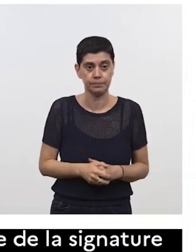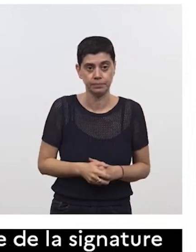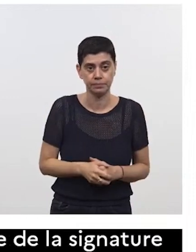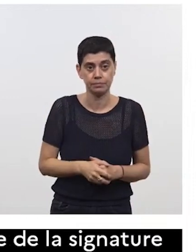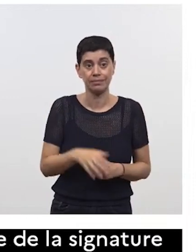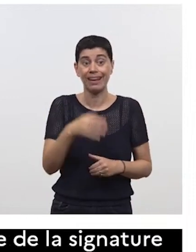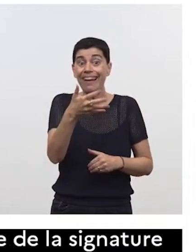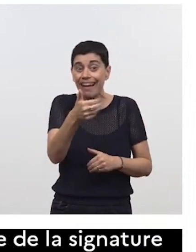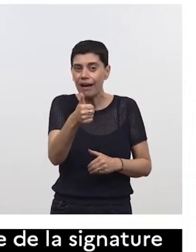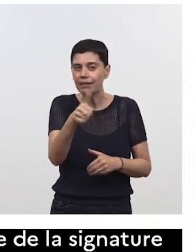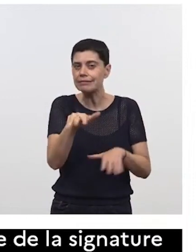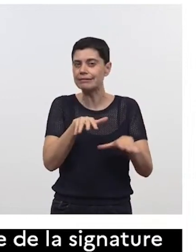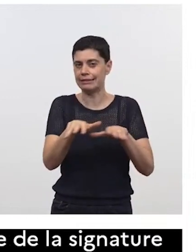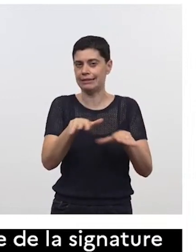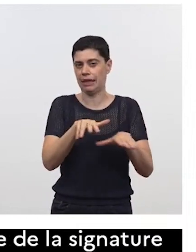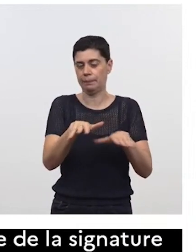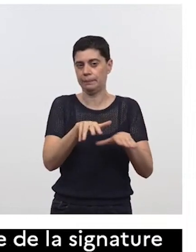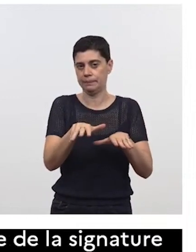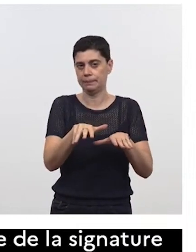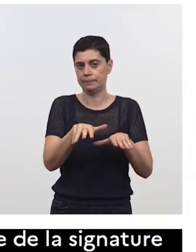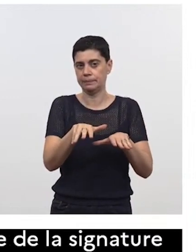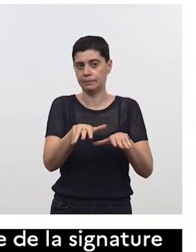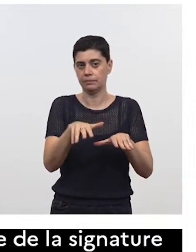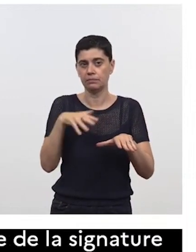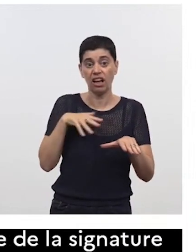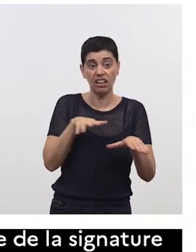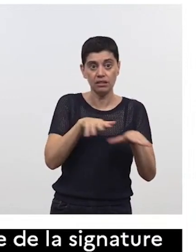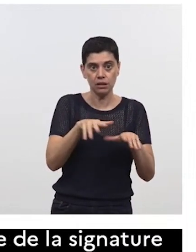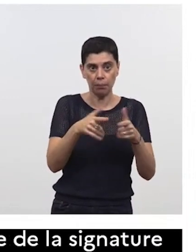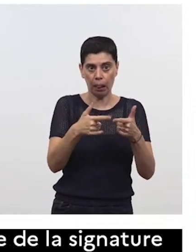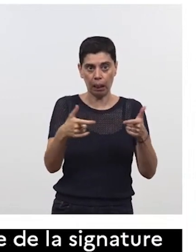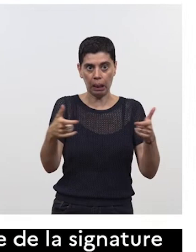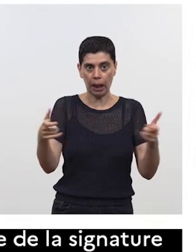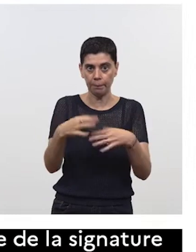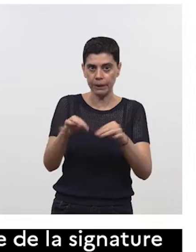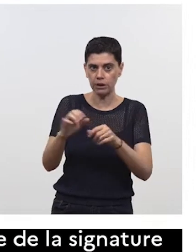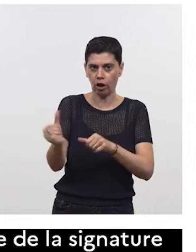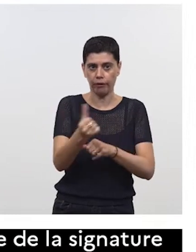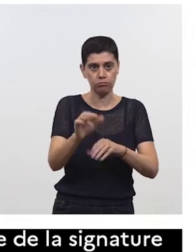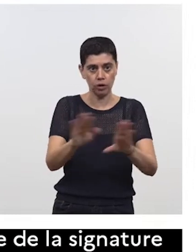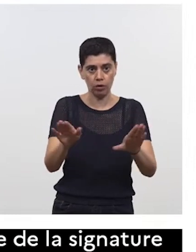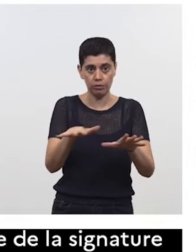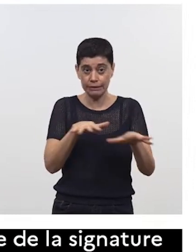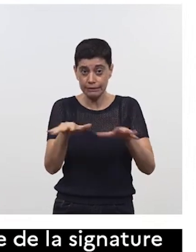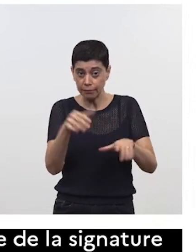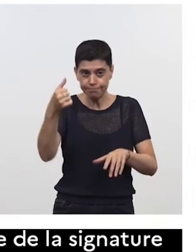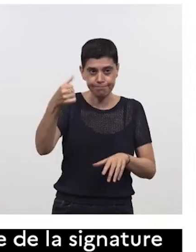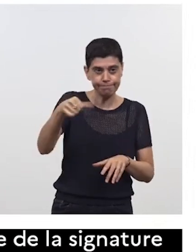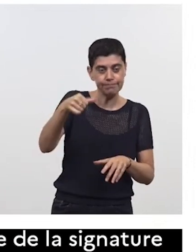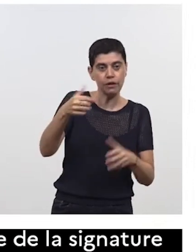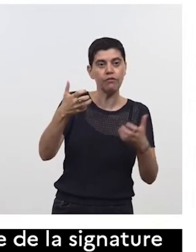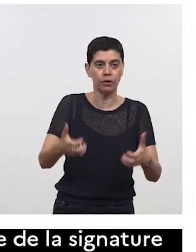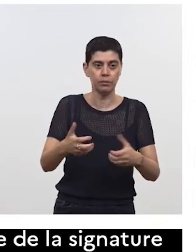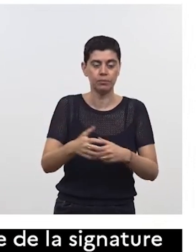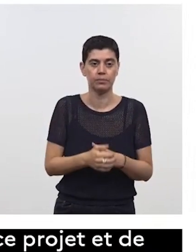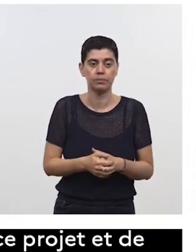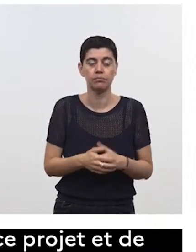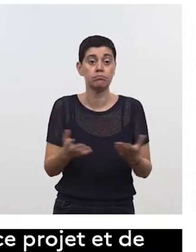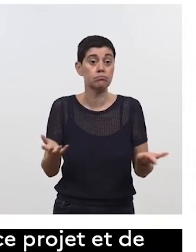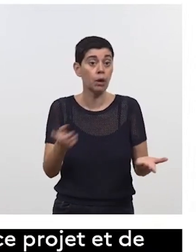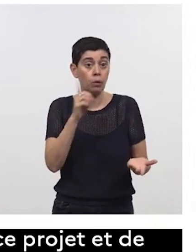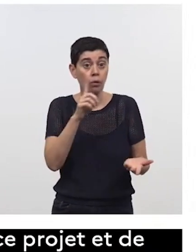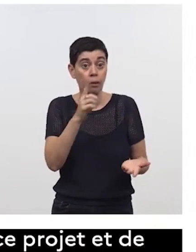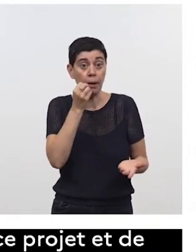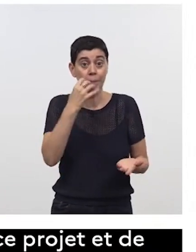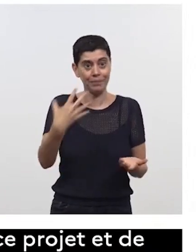système, ou peu de systèmes différents en Europe, et ce serait bien si c'était le